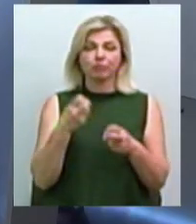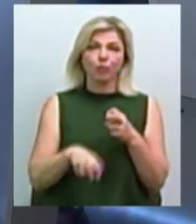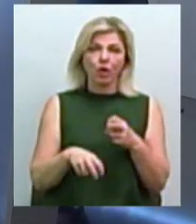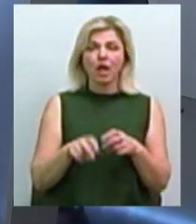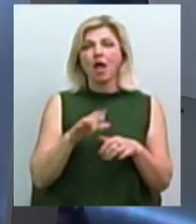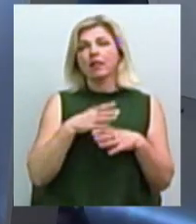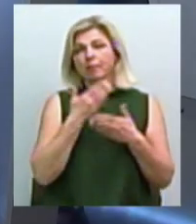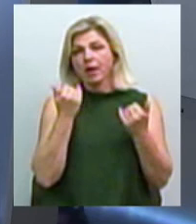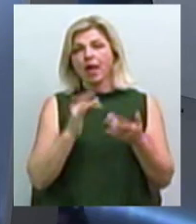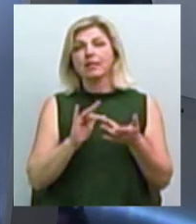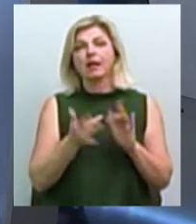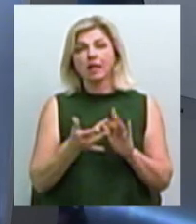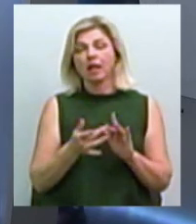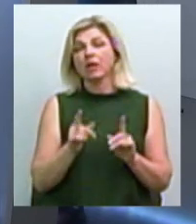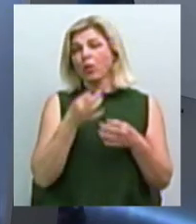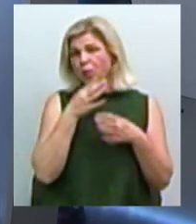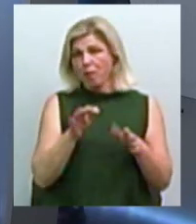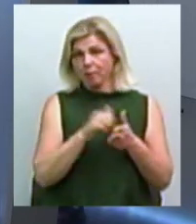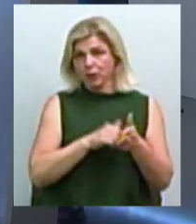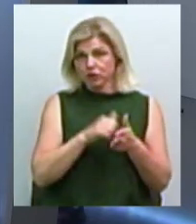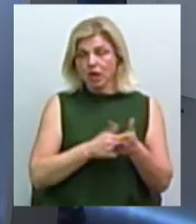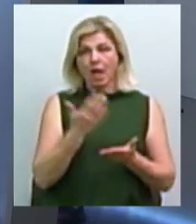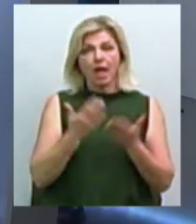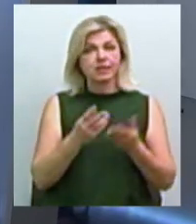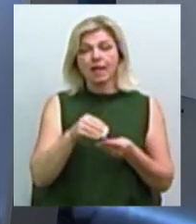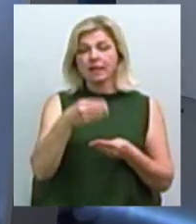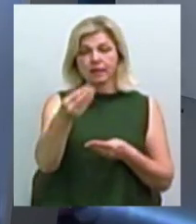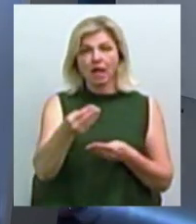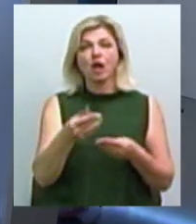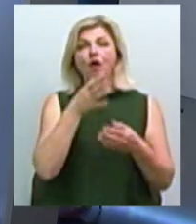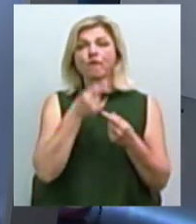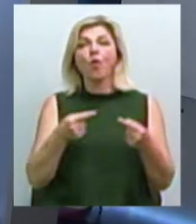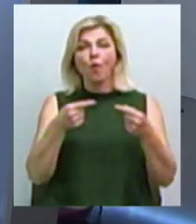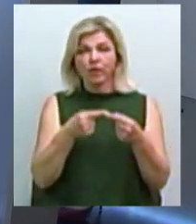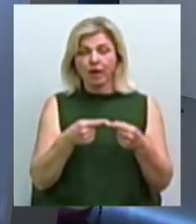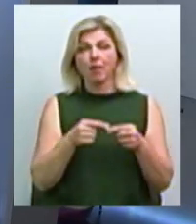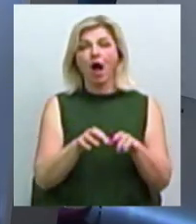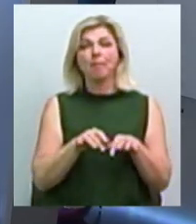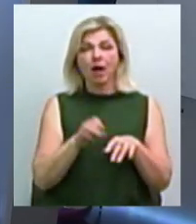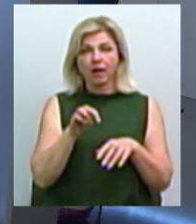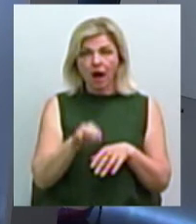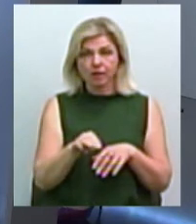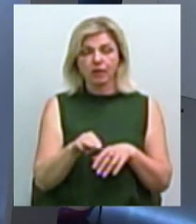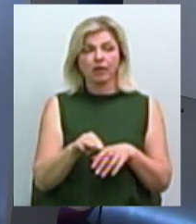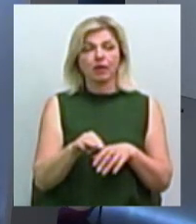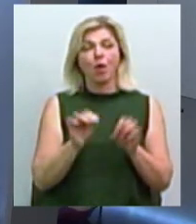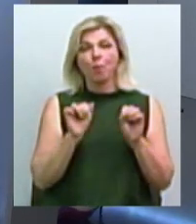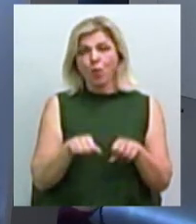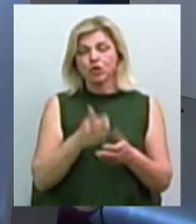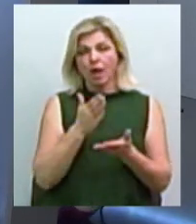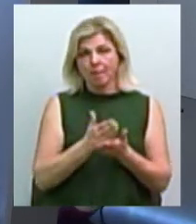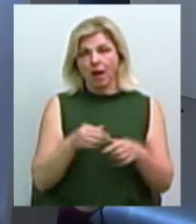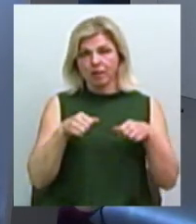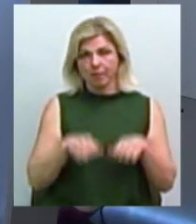інтернету чи ще що-небудь. І якщо своєчасно не видали контрольно-касовий апарат, людина може мати